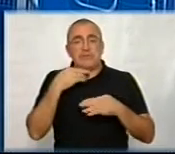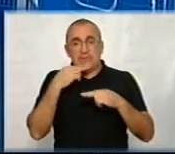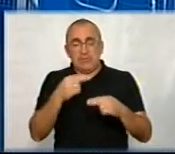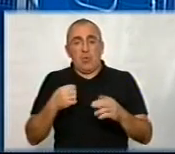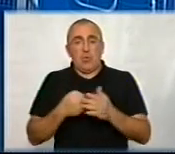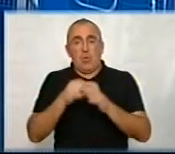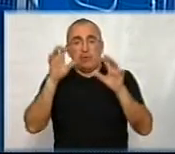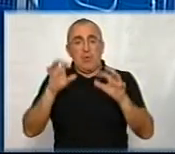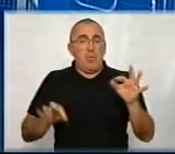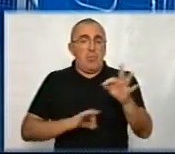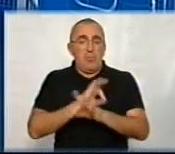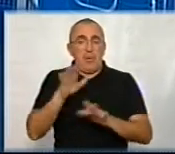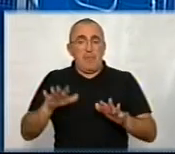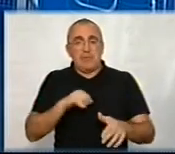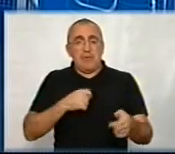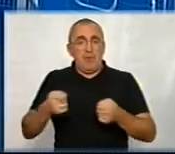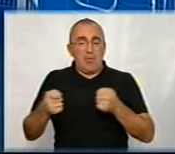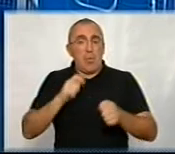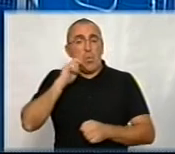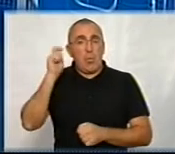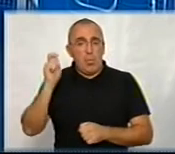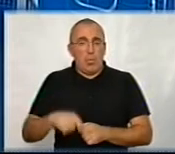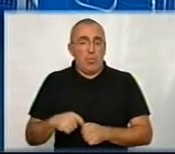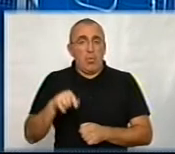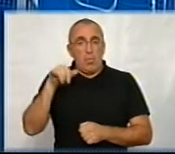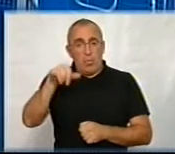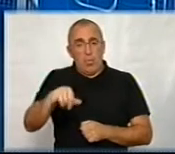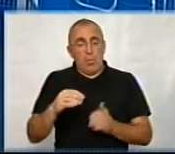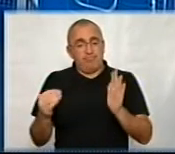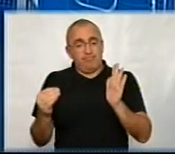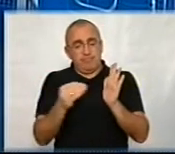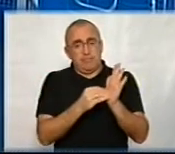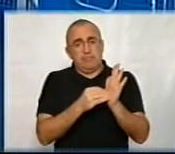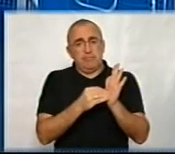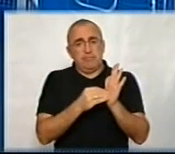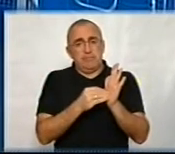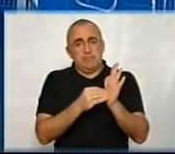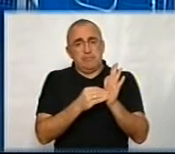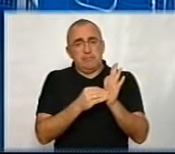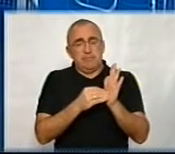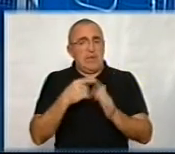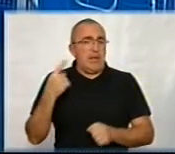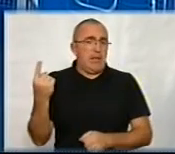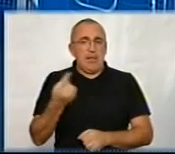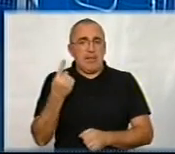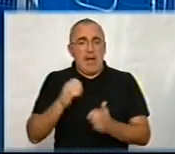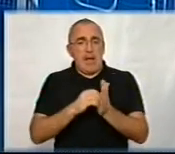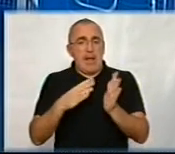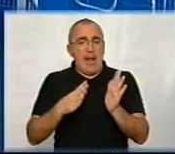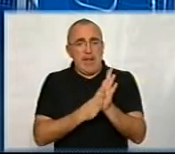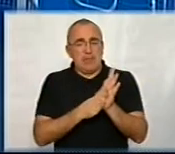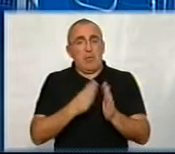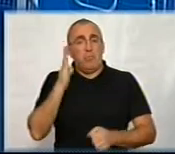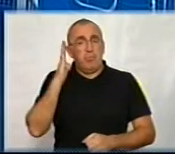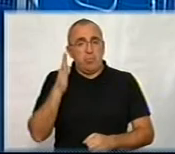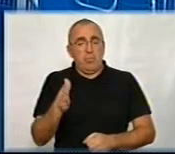законопроекту про місцеве самоврядування в Україні, в ньому визначені єдині реєстри, де